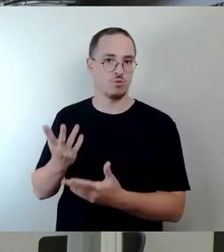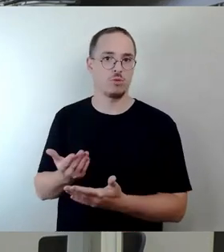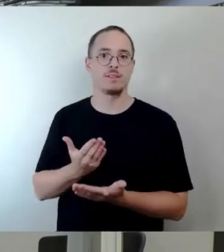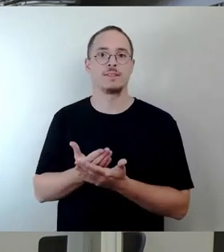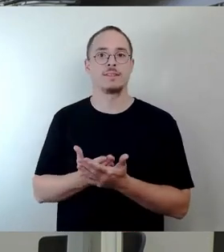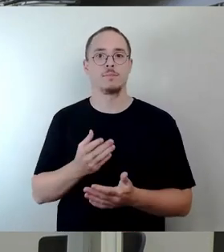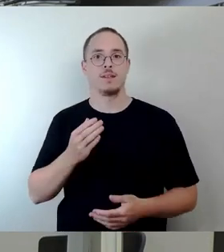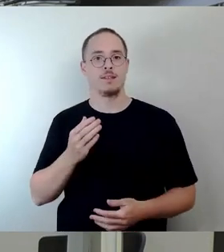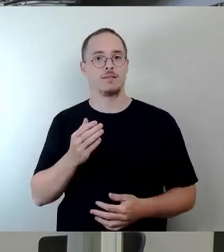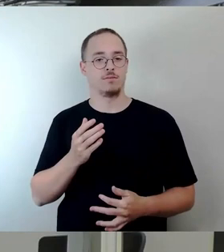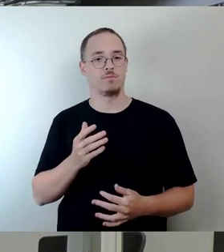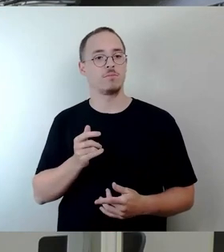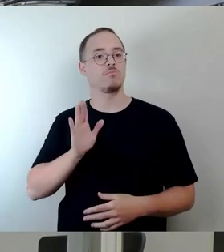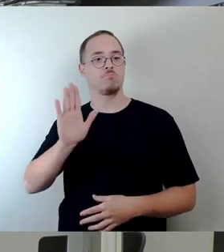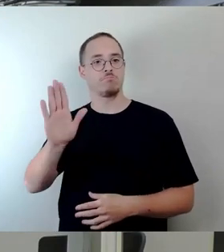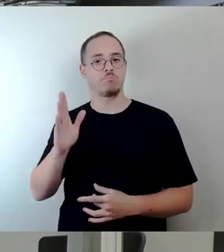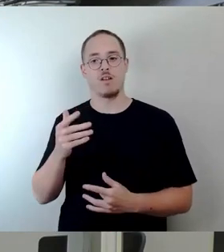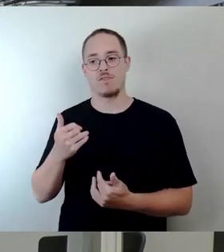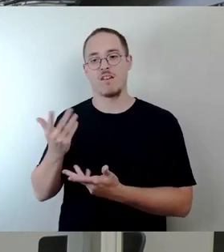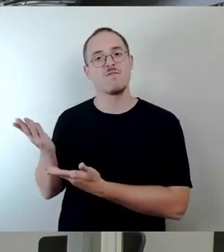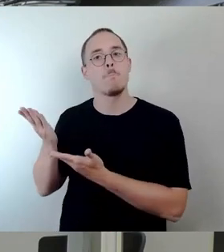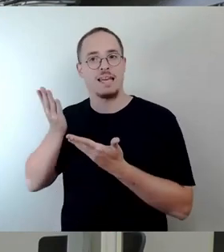Und das ist mir persönlich auch ein persönliches Anliegen.